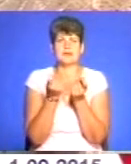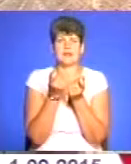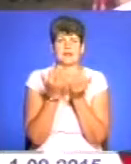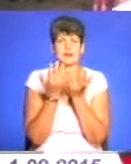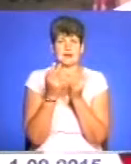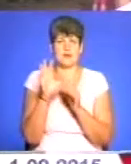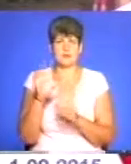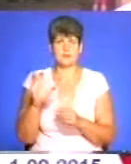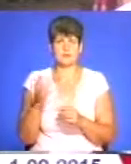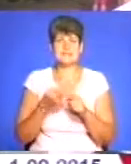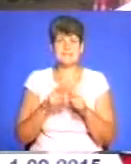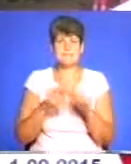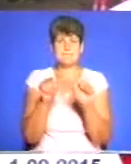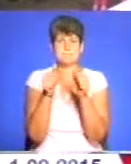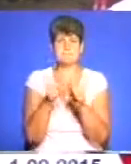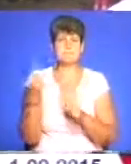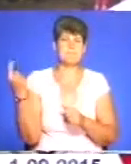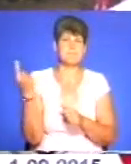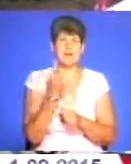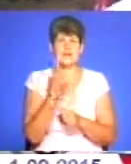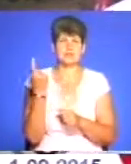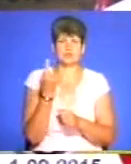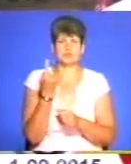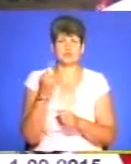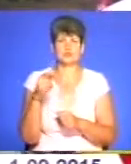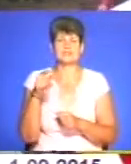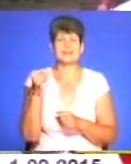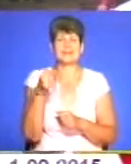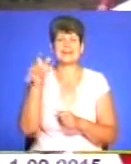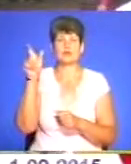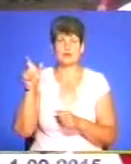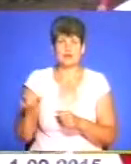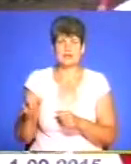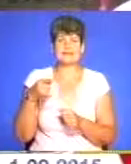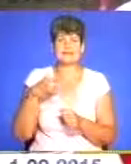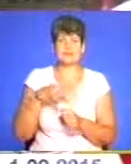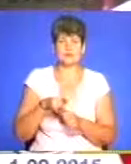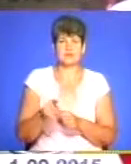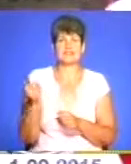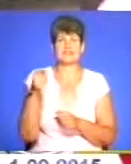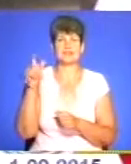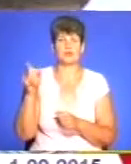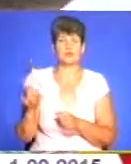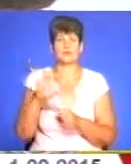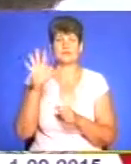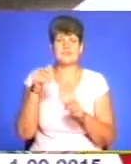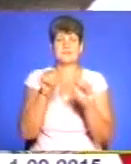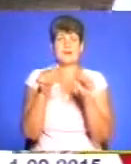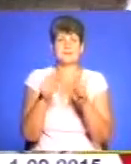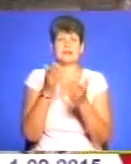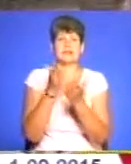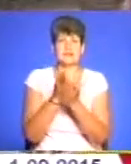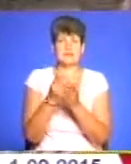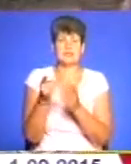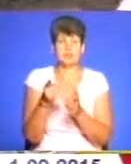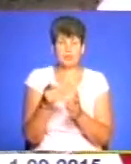Це пам'ятник першому тернополянину, який урожений в Тернополі. Тобто всі пам'ятники, які в нас стоять